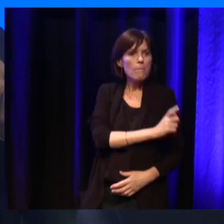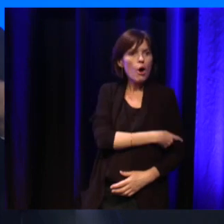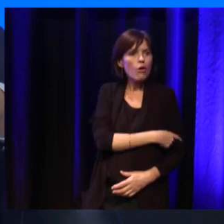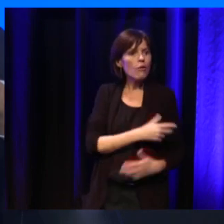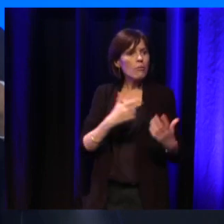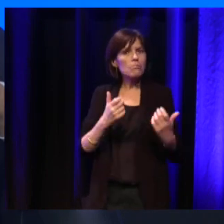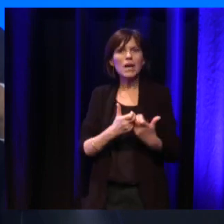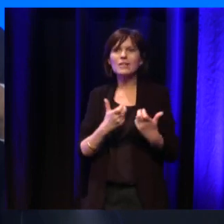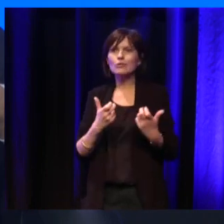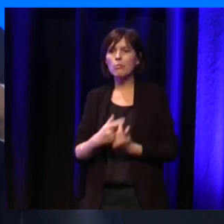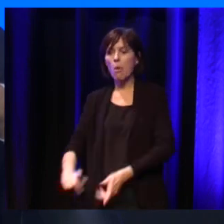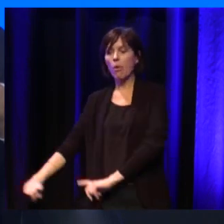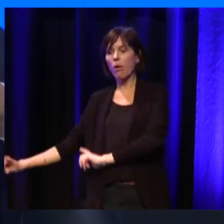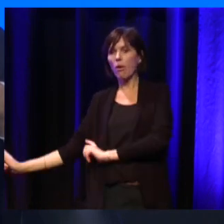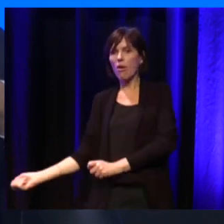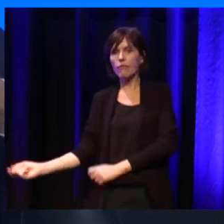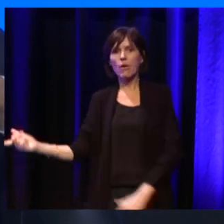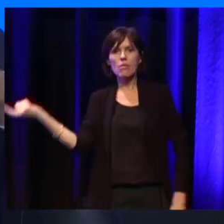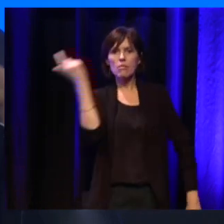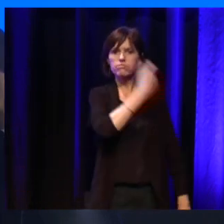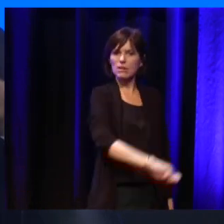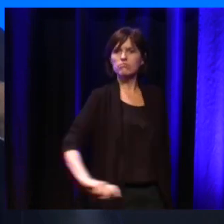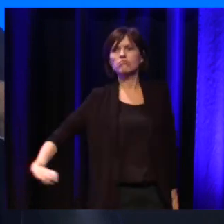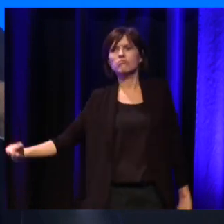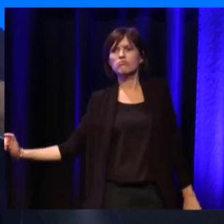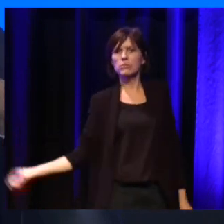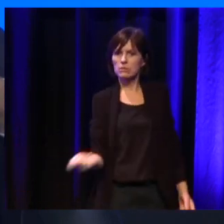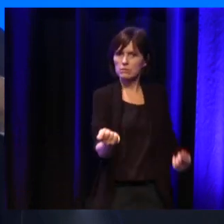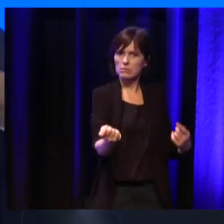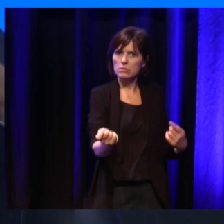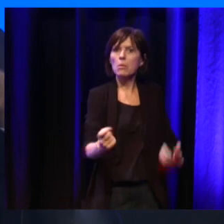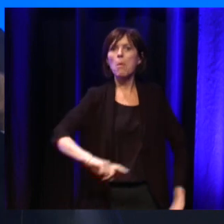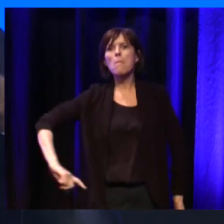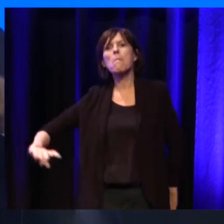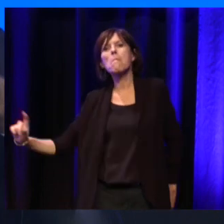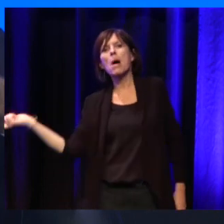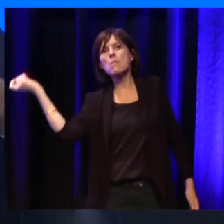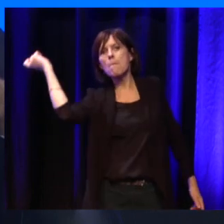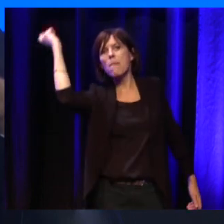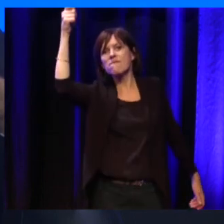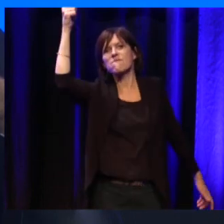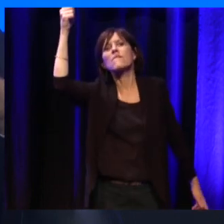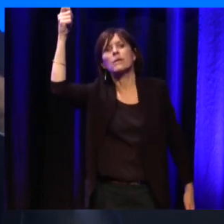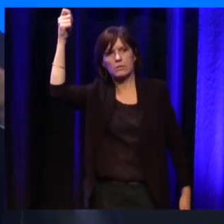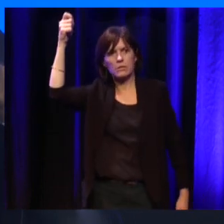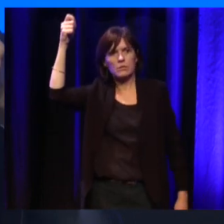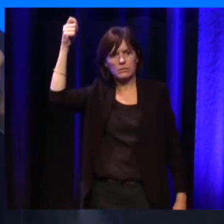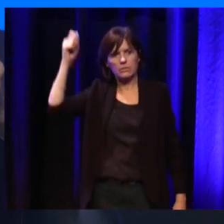tennis, le handicap, c'est finalement le poids qu'on applique pour que la personne ne soit